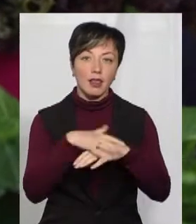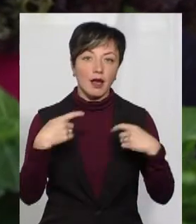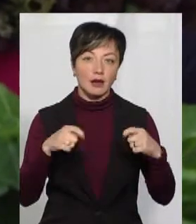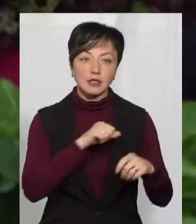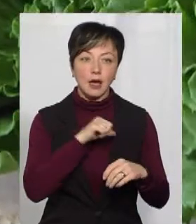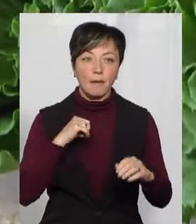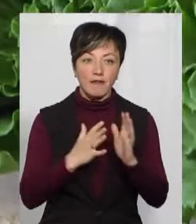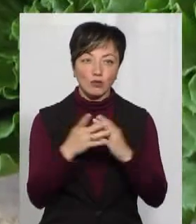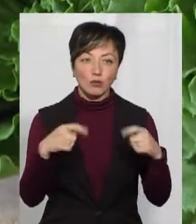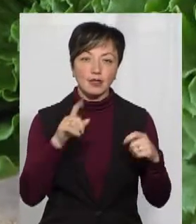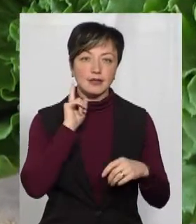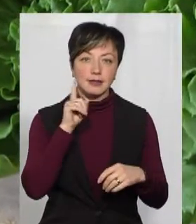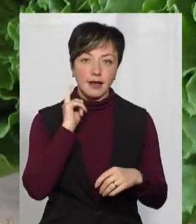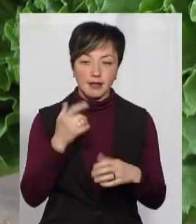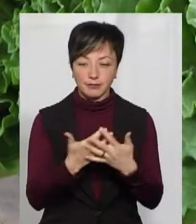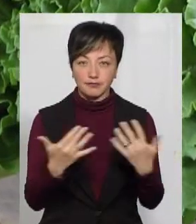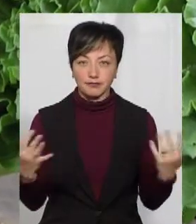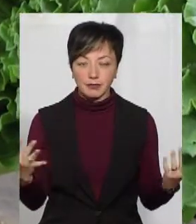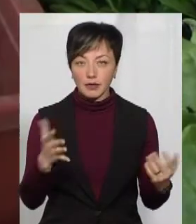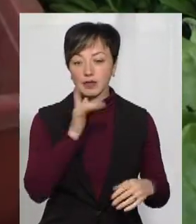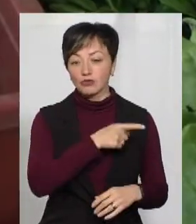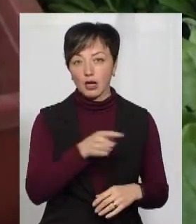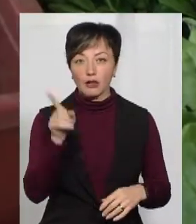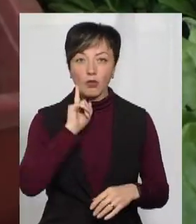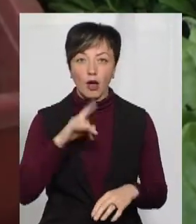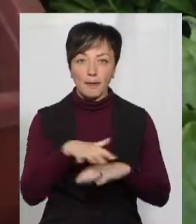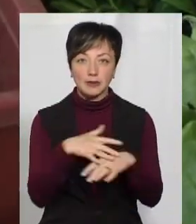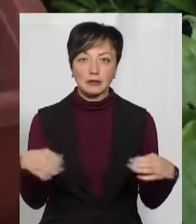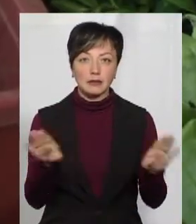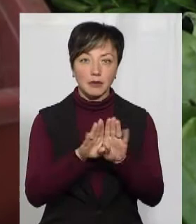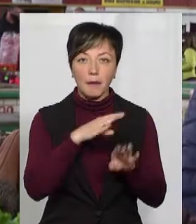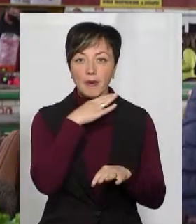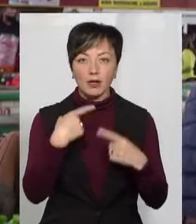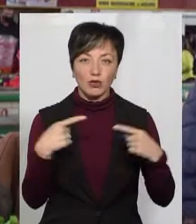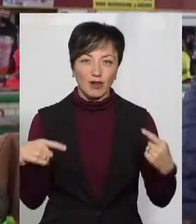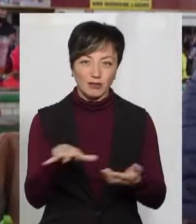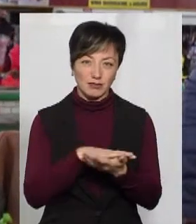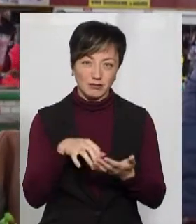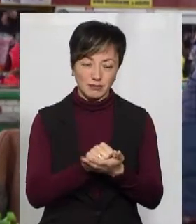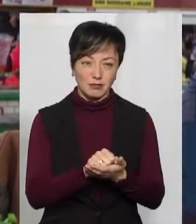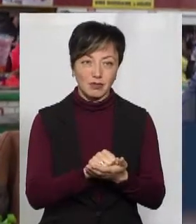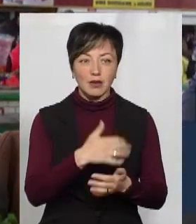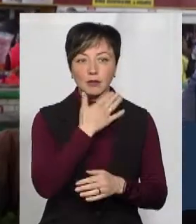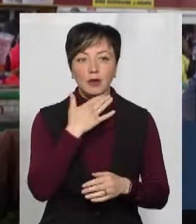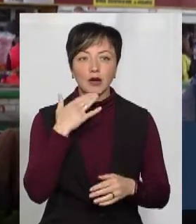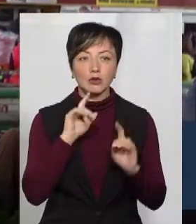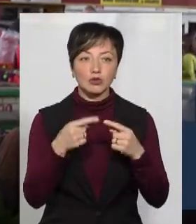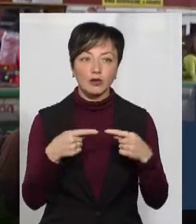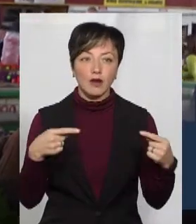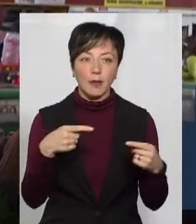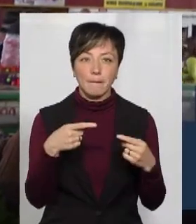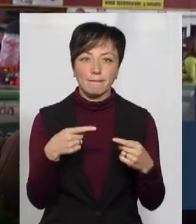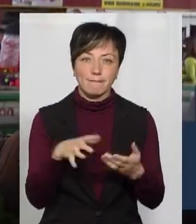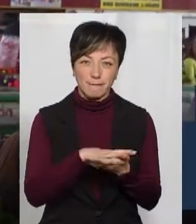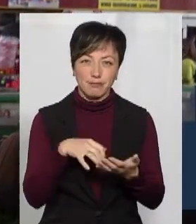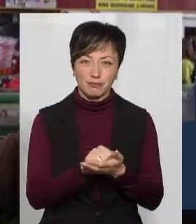вирощує та продає зелень. Каже, за той час, поки ринки були закриті, багато товару зіпсувалось. Дуже багато товару пропадає,